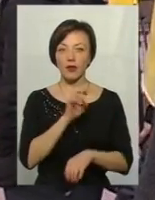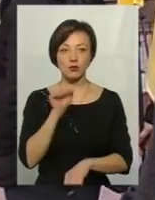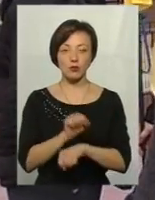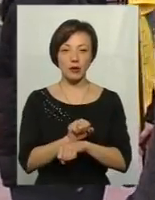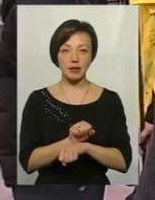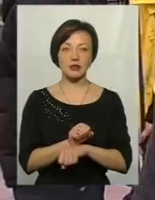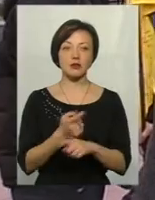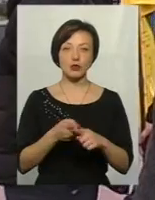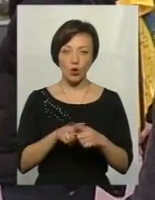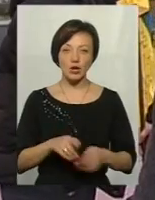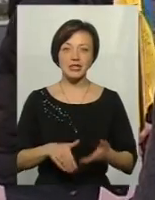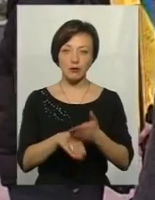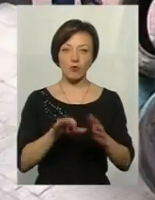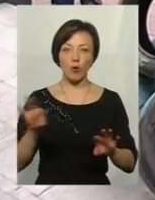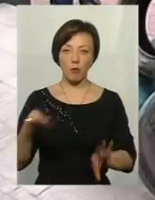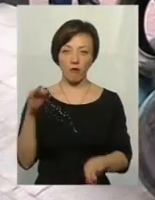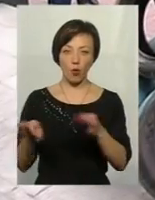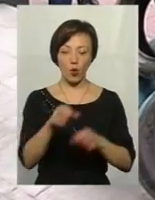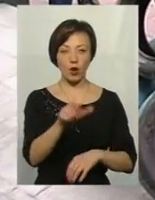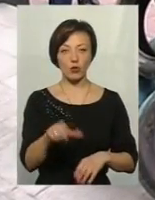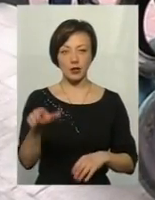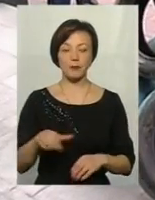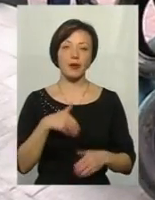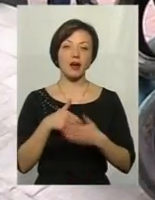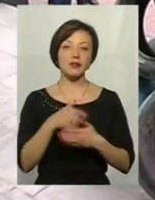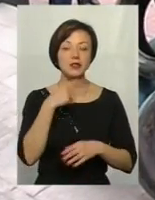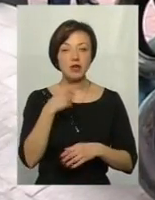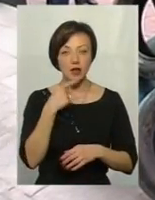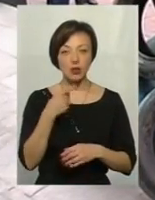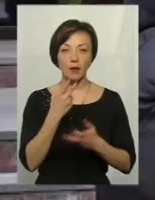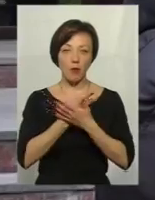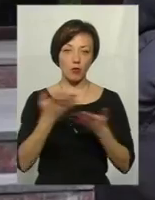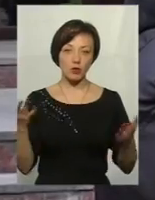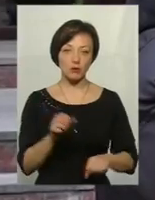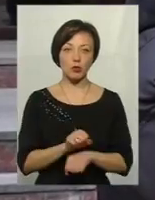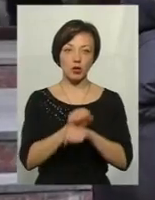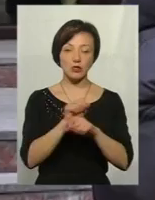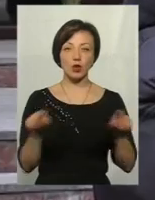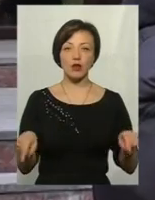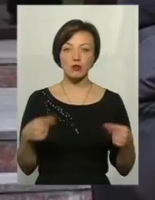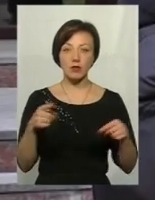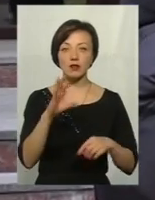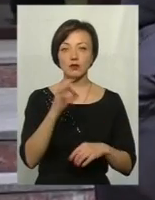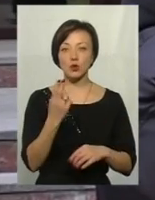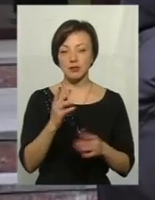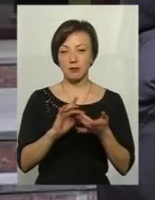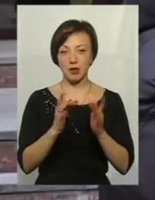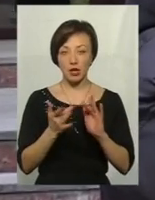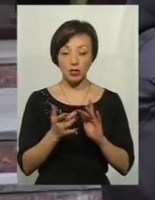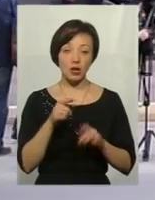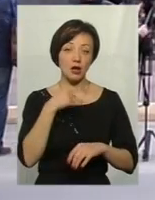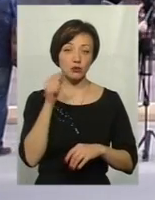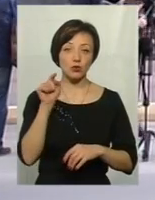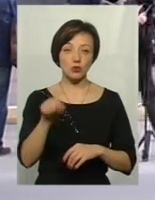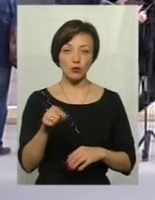вона до цього стимулює і провокує людей. Активісти запевняють, на публічний протест зорганізувались у соціальних мережах. Кажуть,